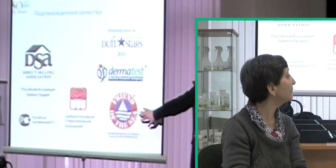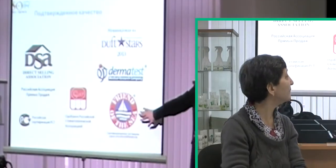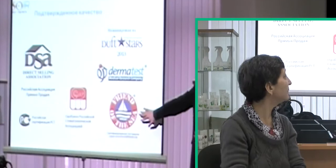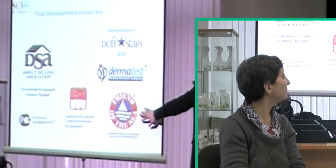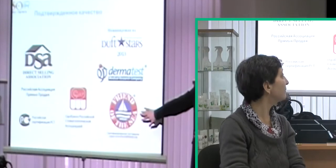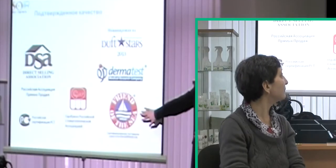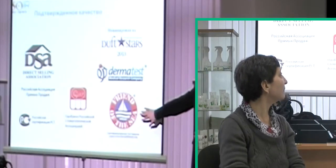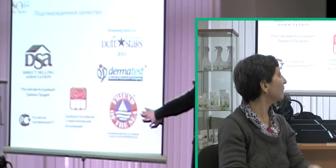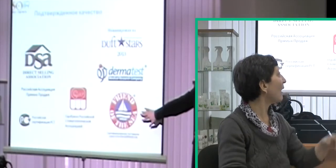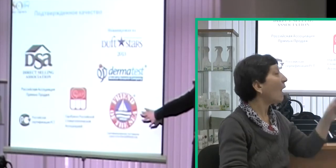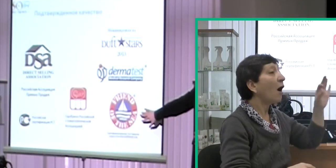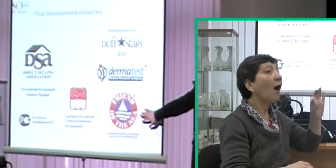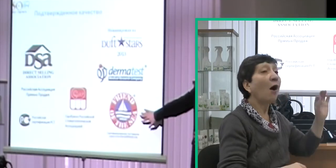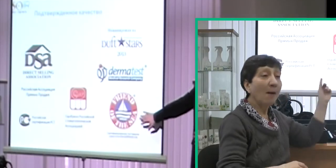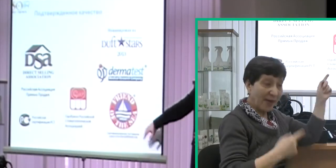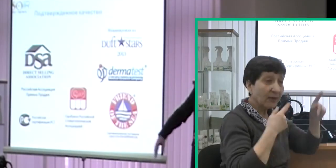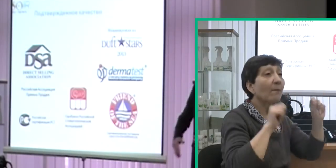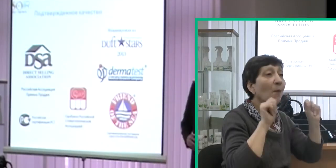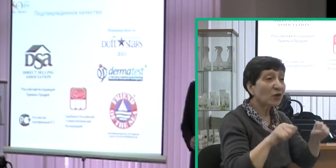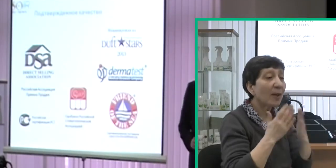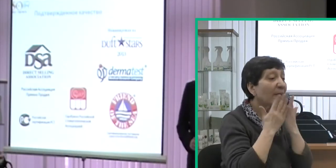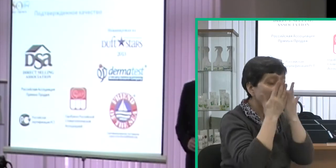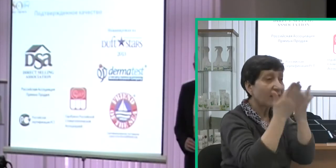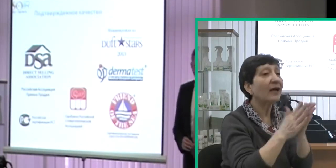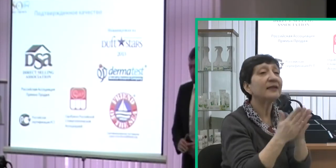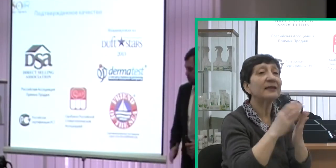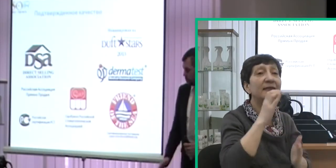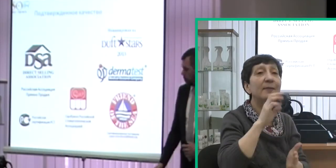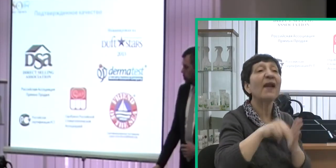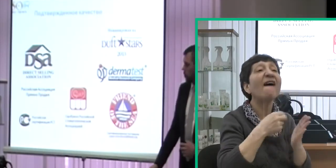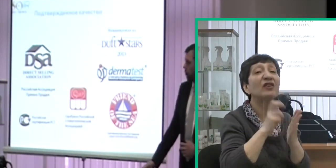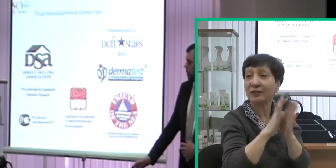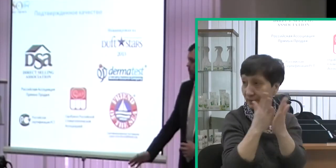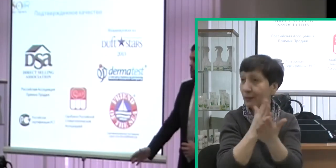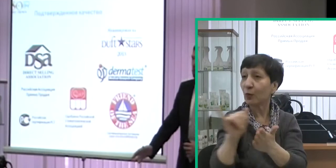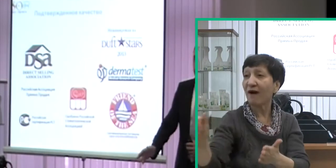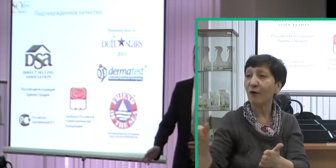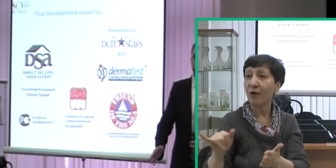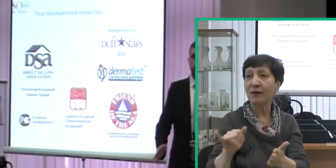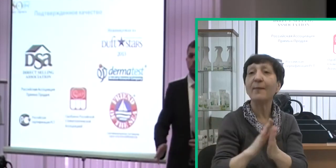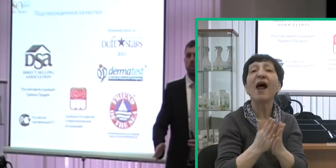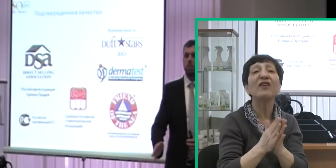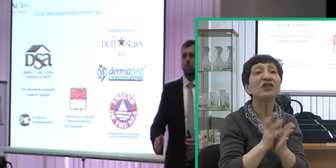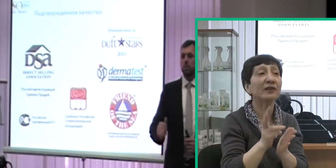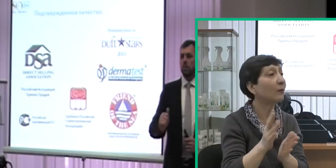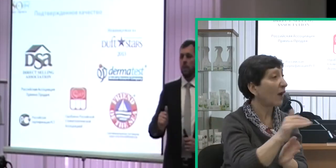Эту информацию можно прочитать в нашем справочнике о продукции. Есть ли у кого-то здесь справочник, который я показал?